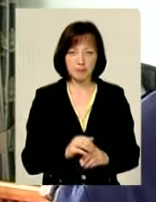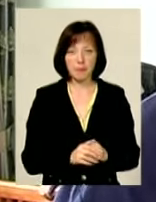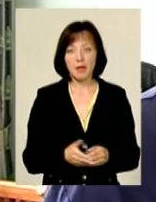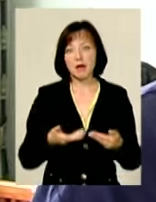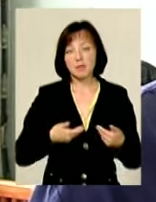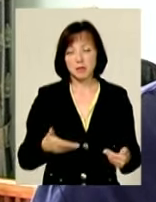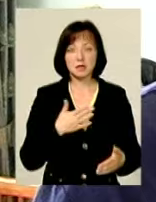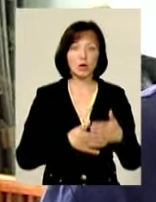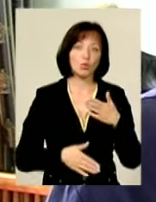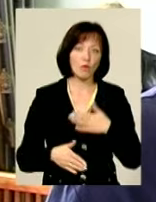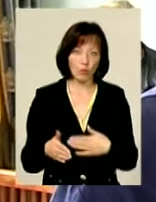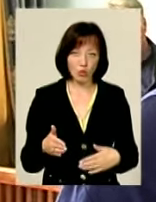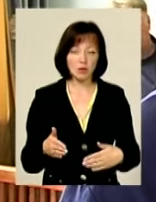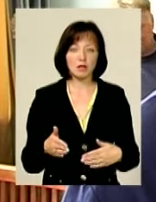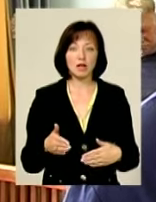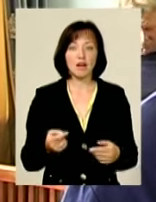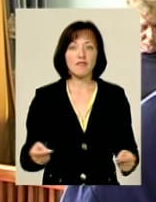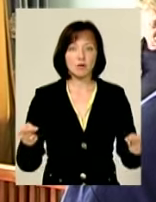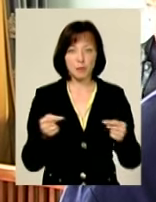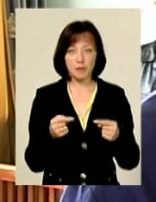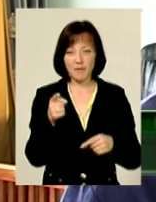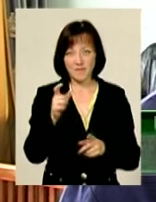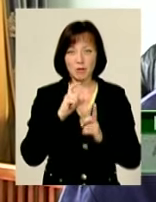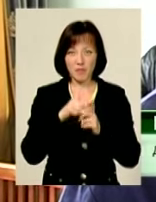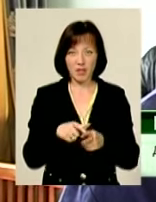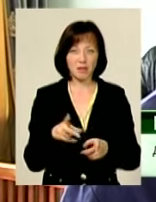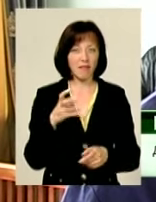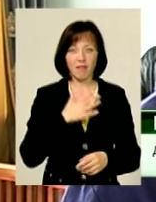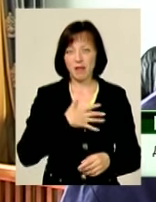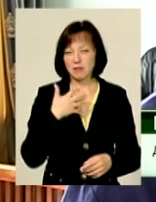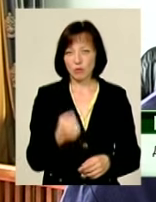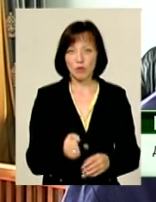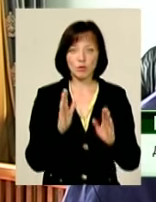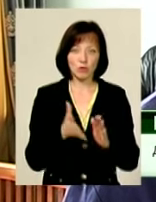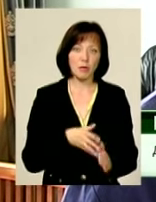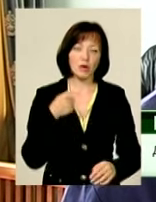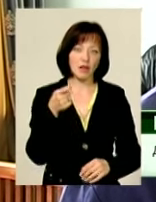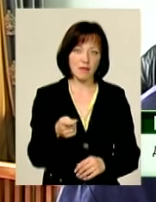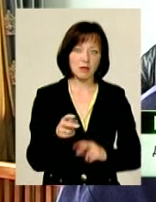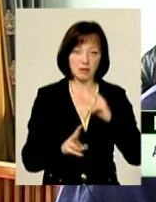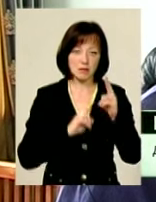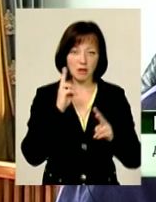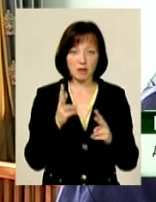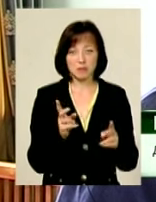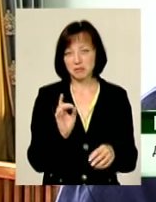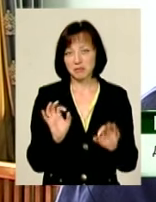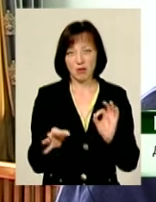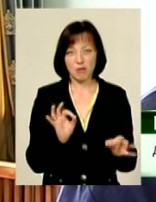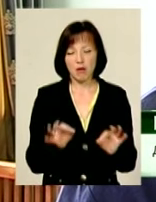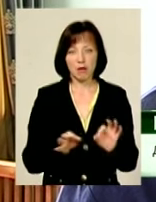задоволені, відповідачно задоволені, оскільки буде придавати пресійні скарги. Нормально.